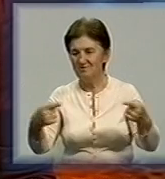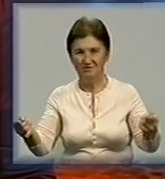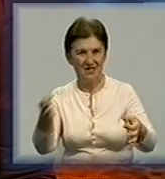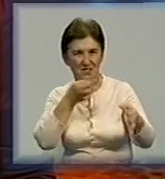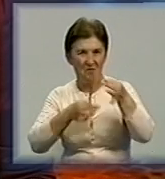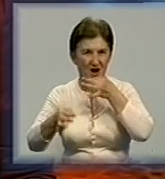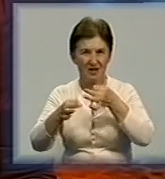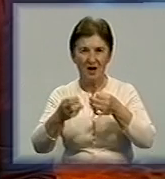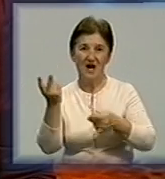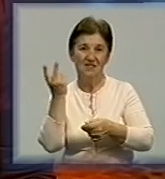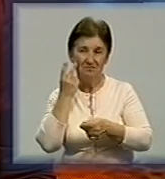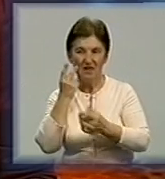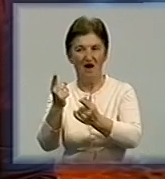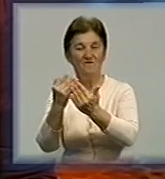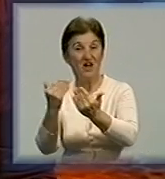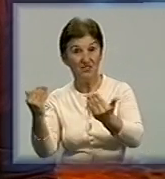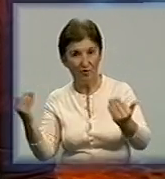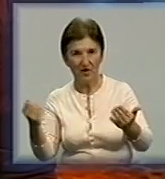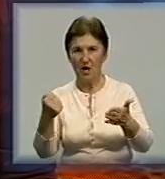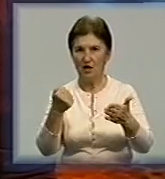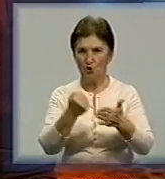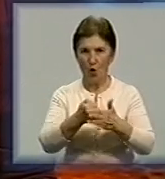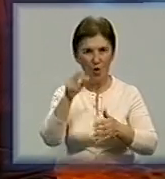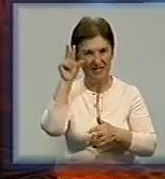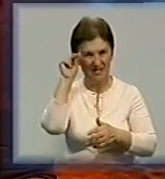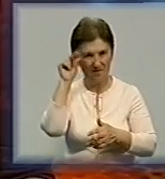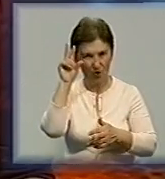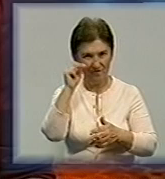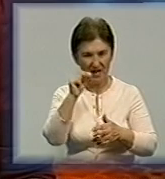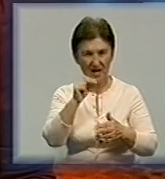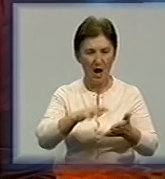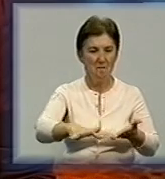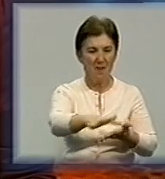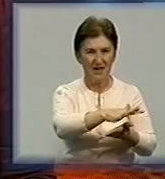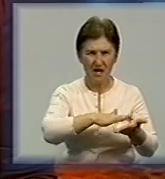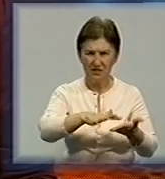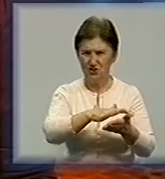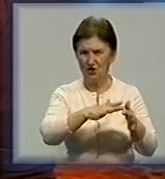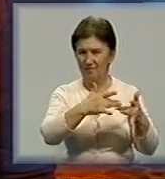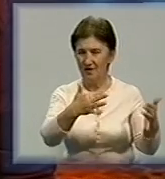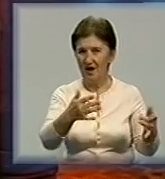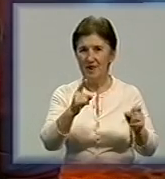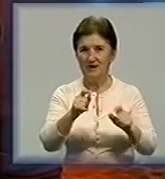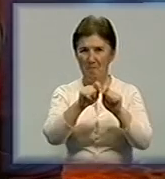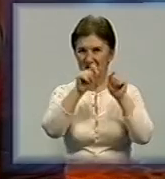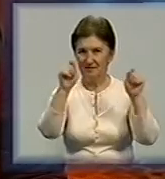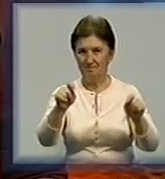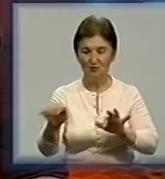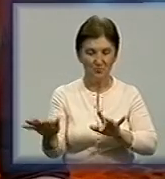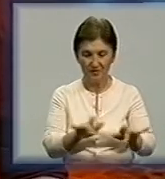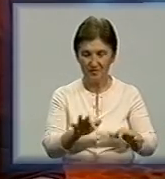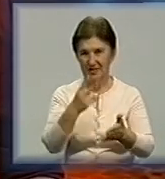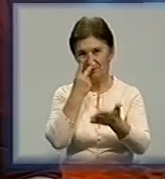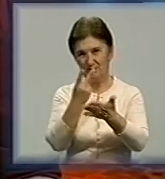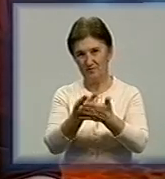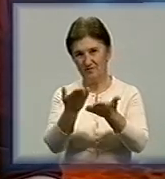традиційних книжкових виставок до цифрових майданчиків із сенсорними технологіями. На презентації літніх заходів побувала